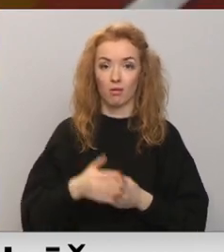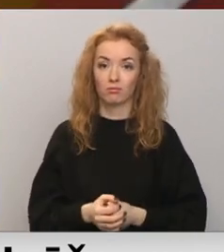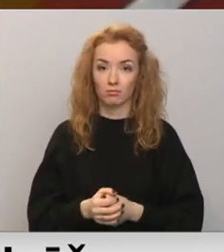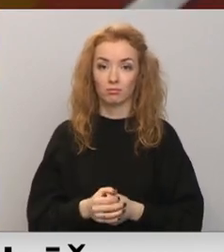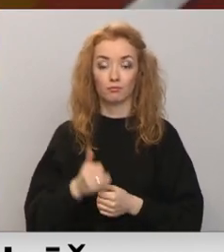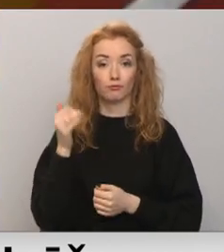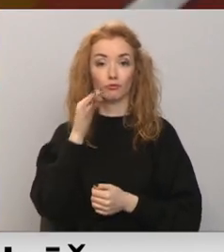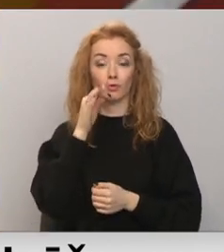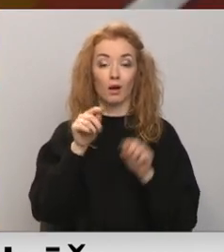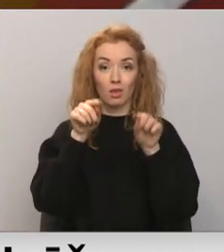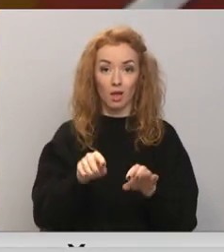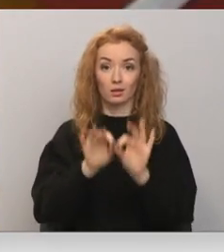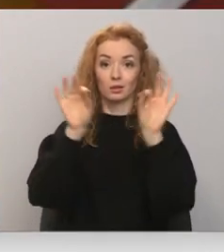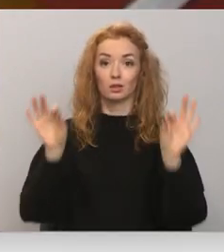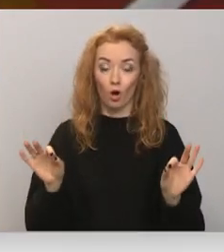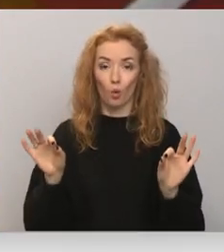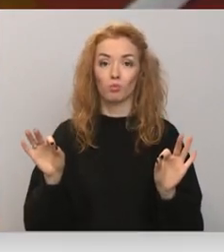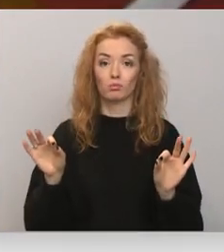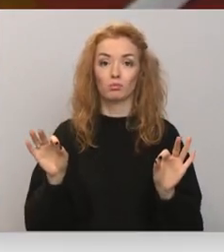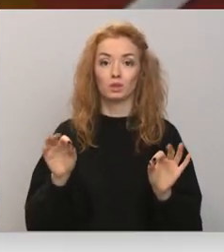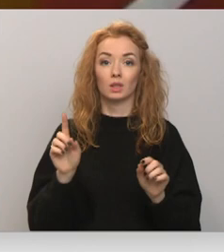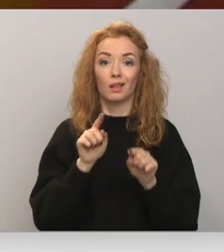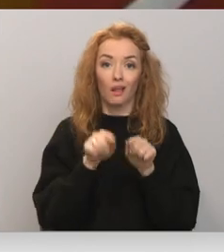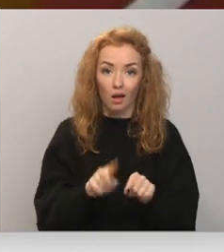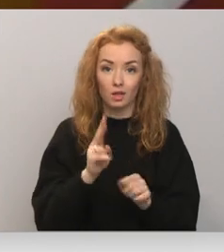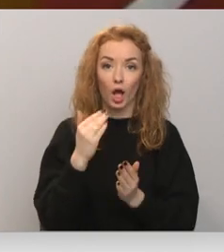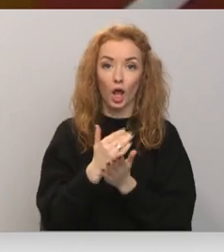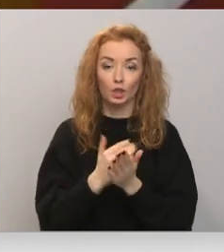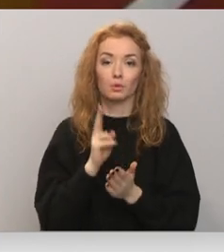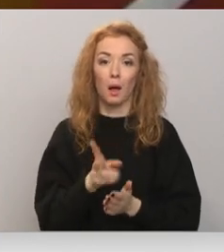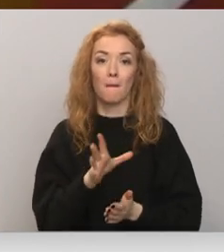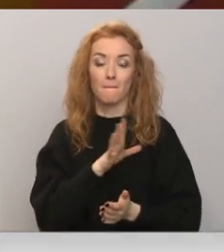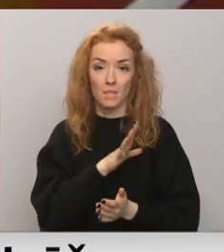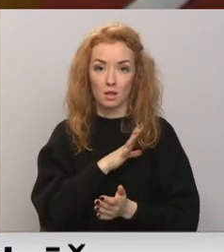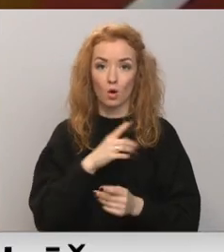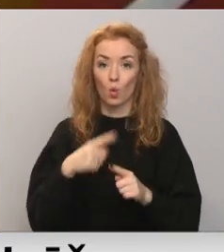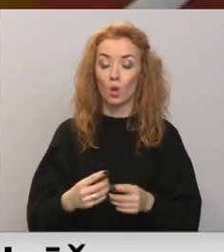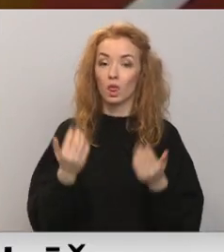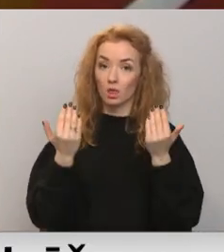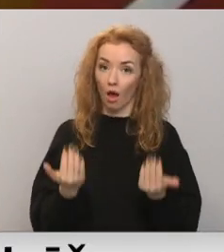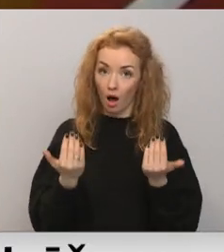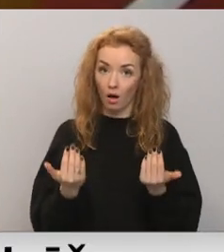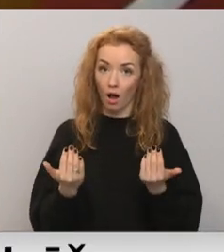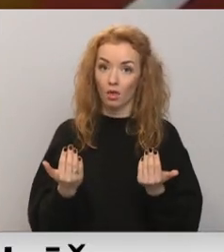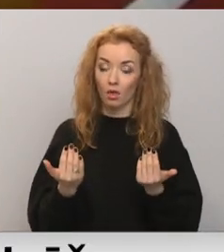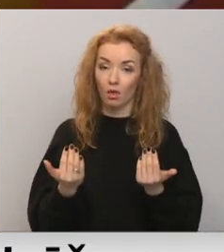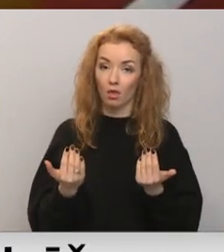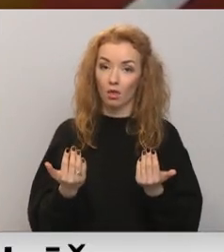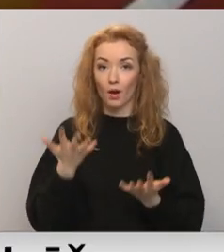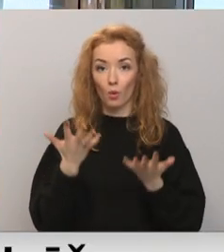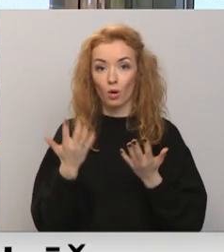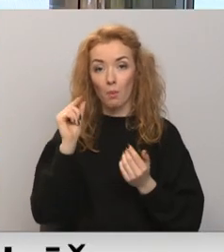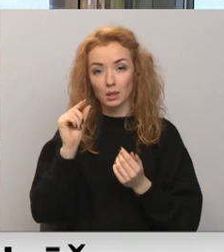sākuma punkts ir režīms, kāds viņš jau bija. Tagad ir tikai runa par to, lai kaut ko tur varētu